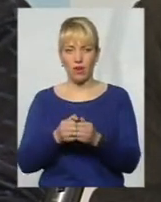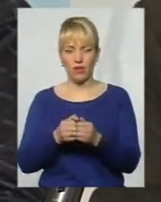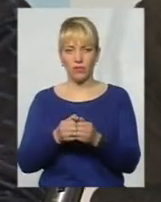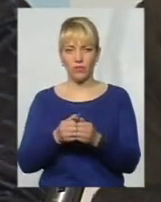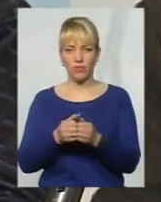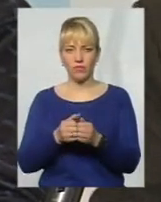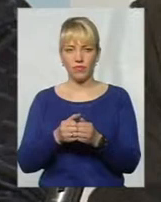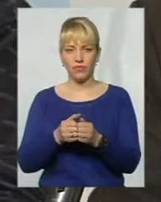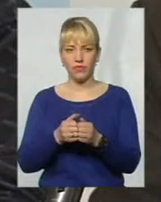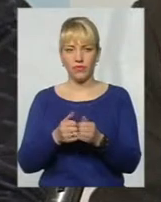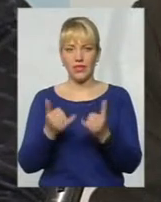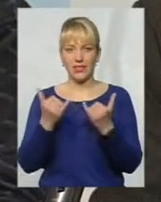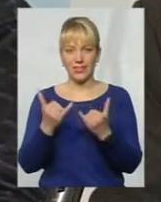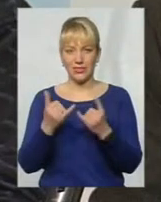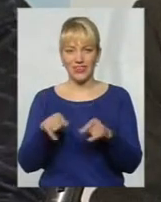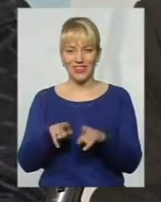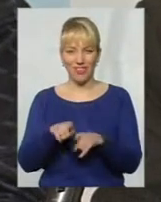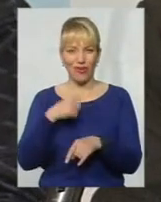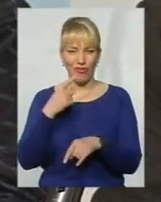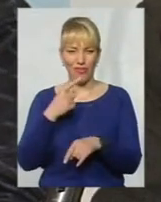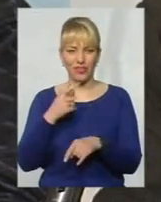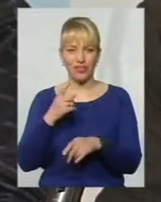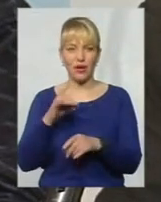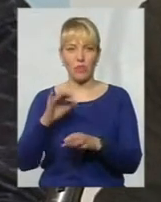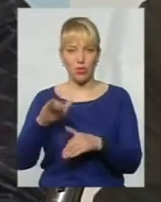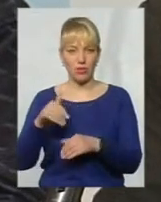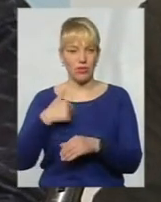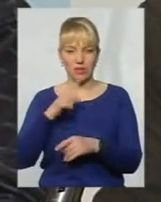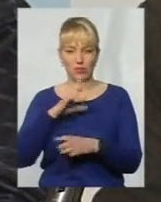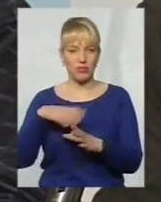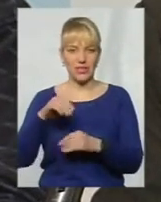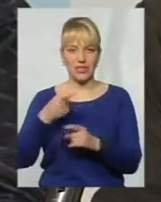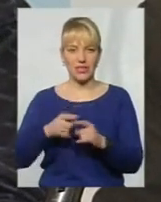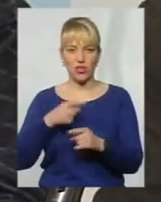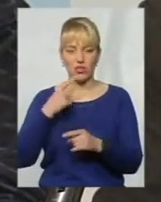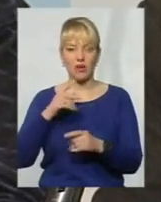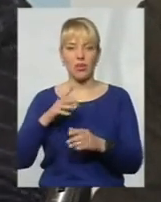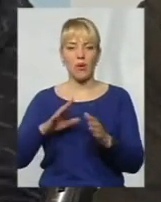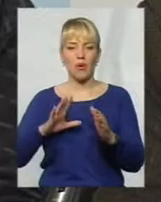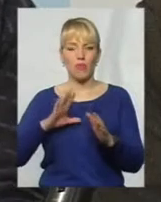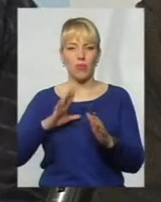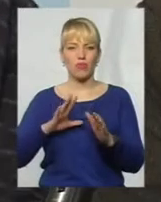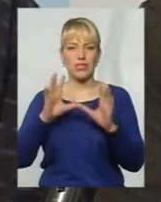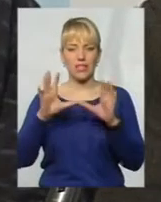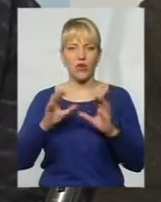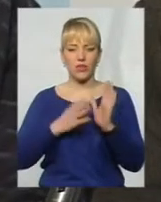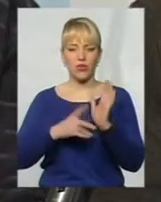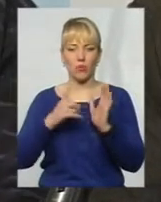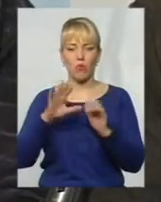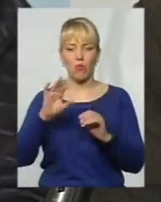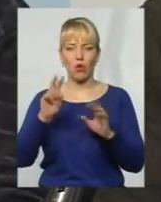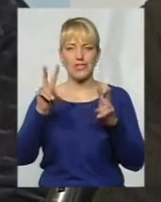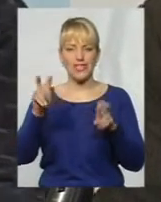Розумієте, я сьогодні перед каже заявляти, адже потім, я не буду зараз все це розказувати, потім вийшов закон в 1991 році про статус соціальний заказ